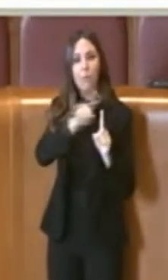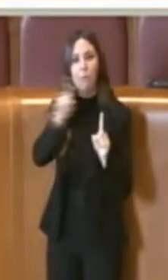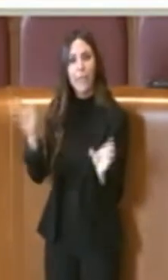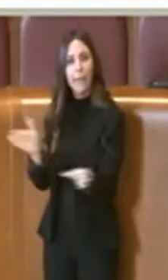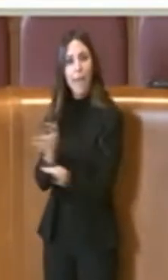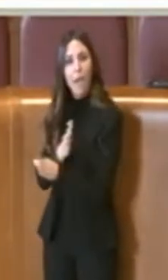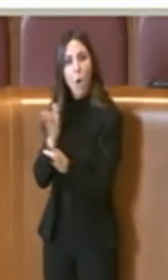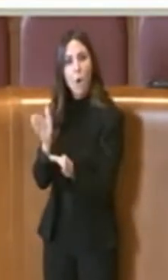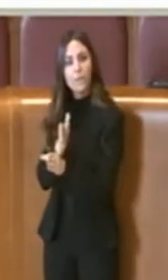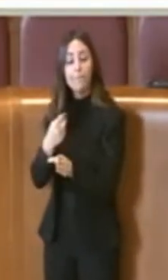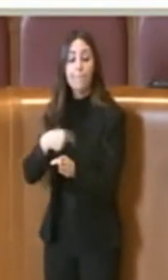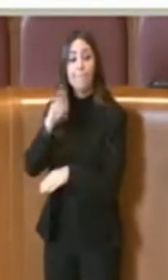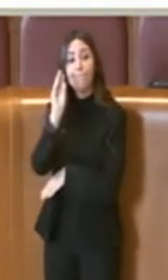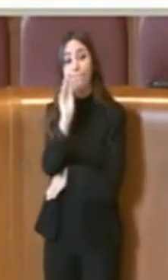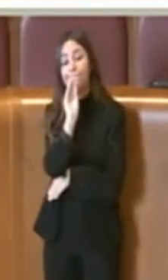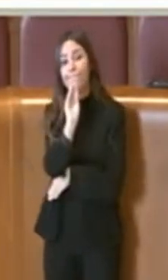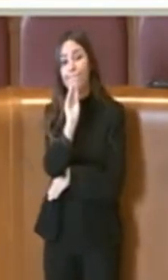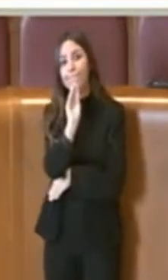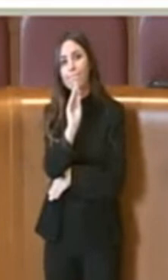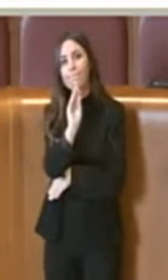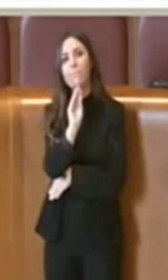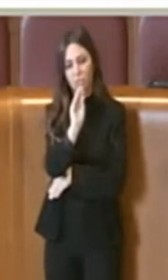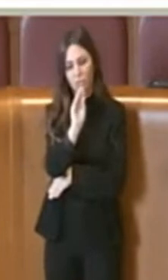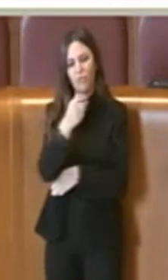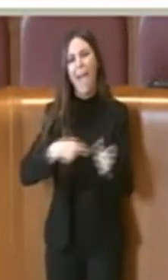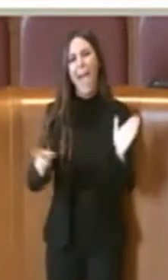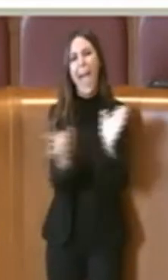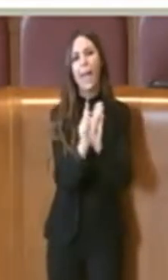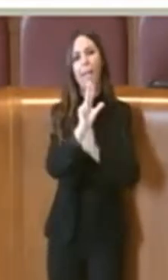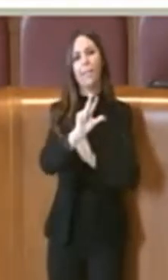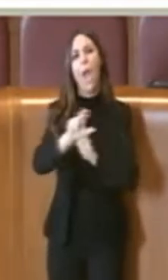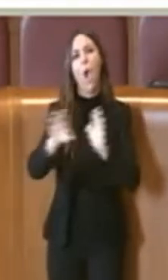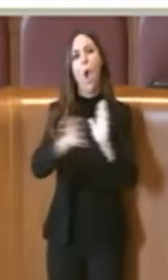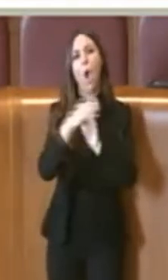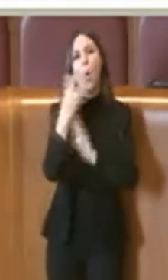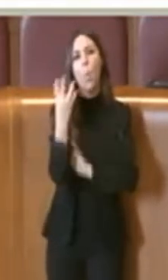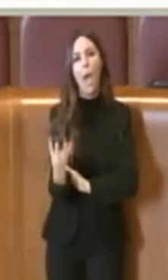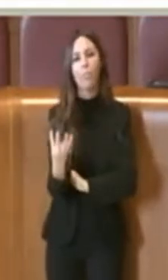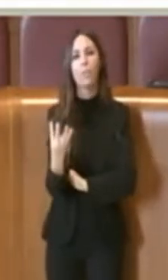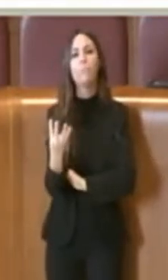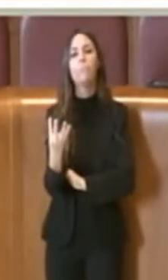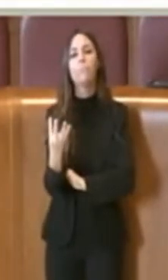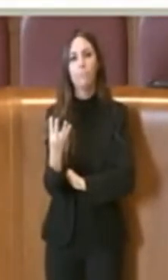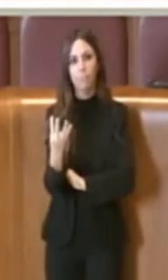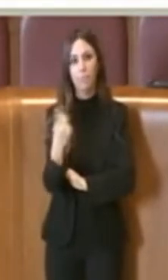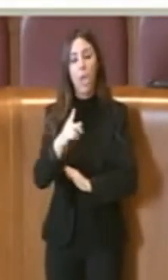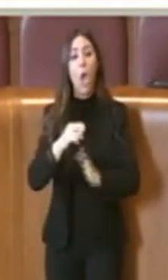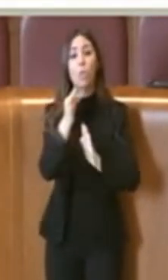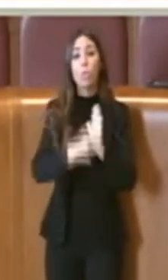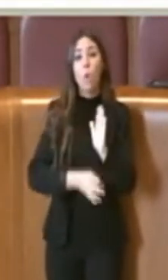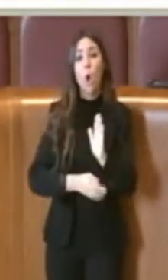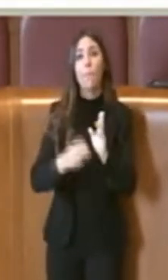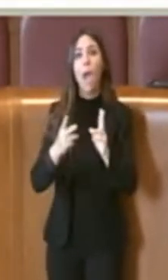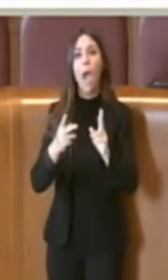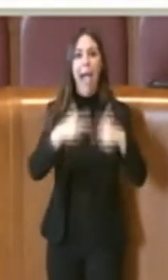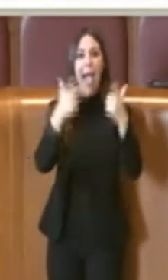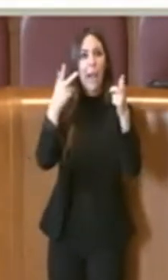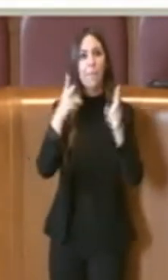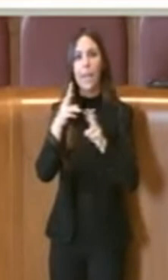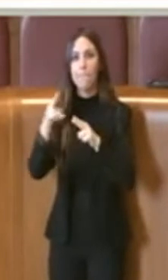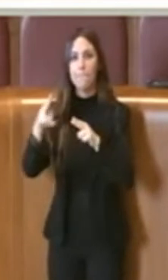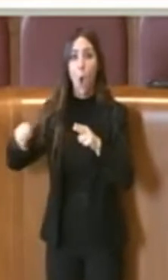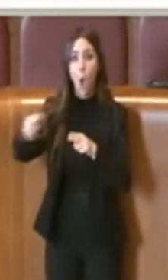noi chiediamo, come recita anche l'articolo 33,4 dove esclude ovviamente di norma le votature nel periodo che va